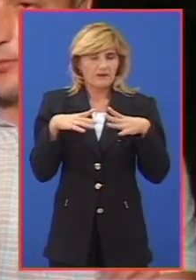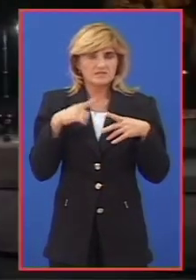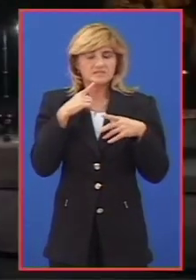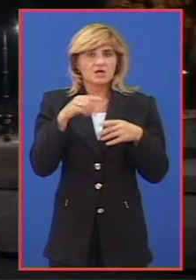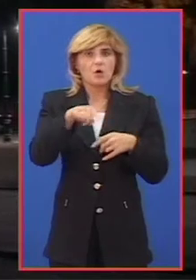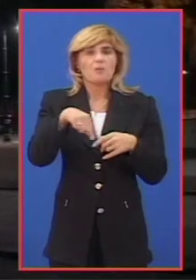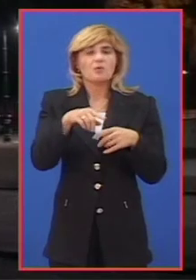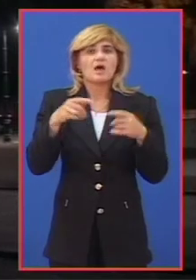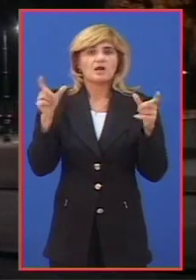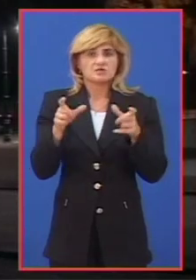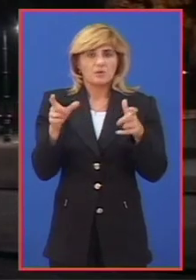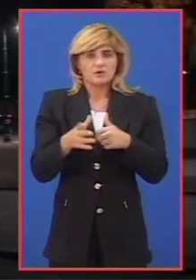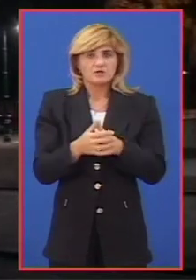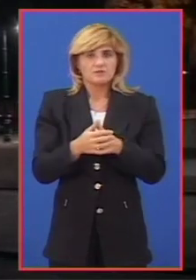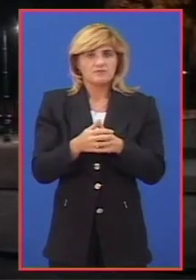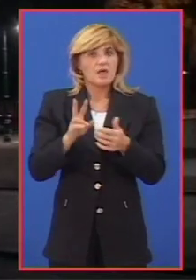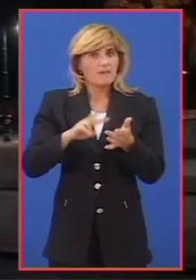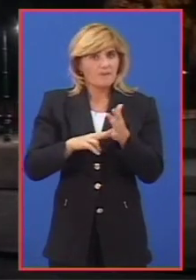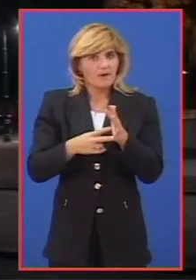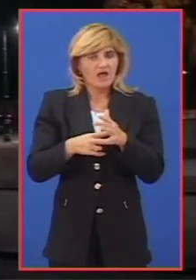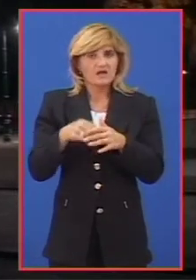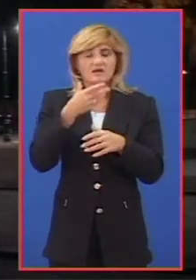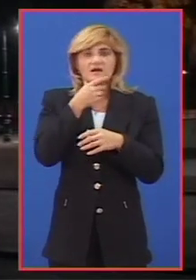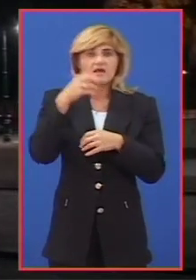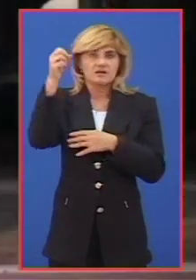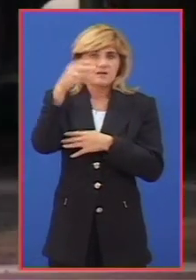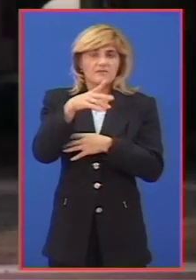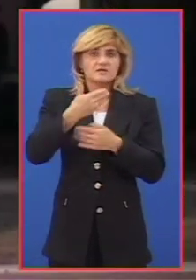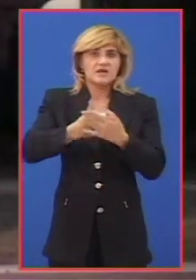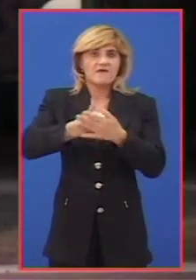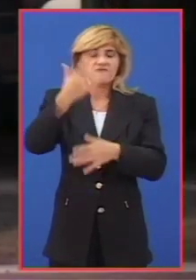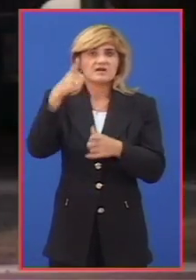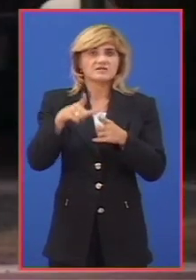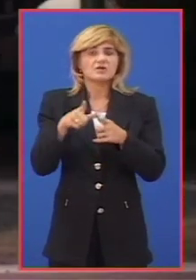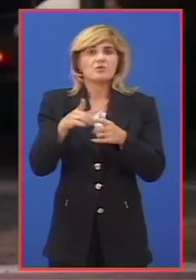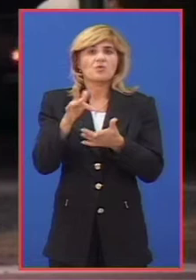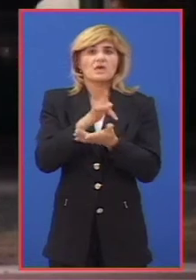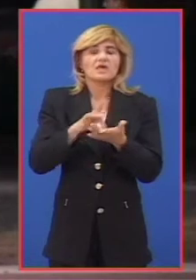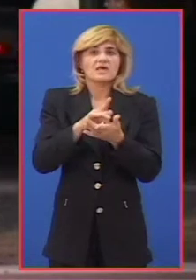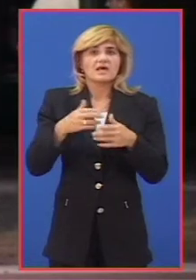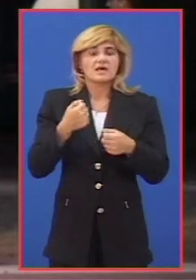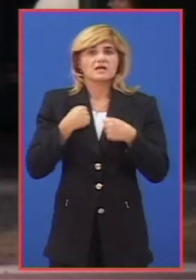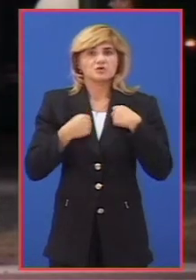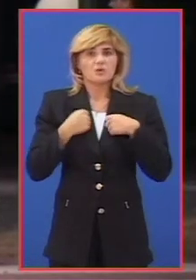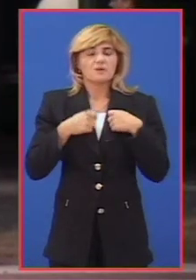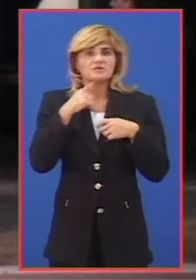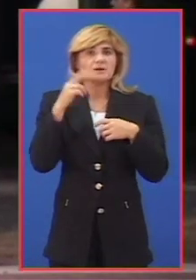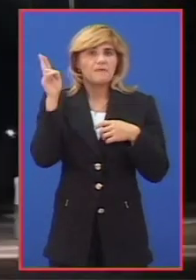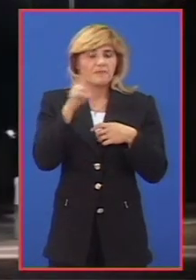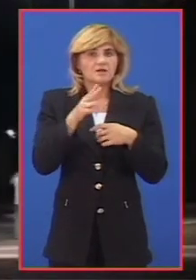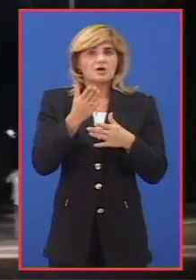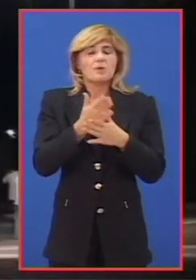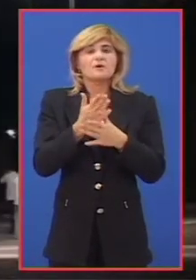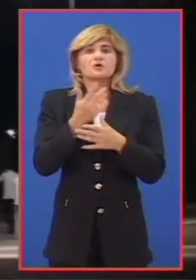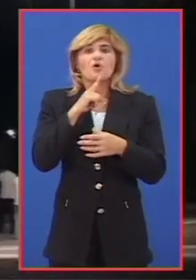proštenja. Planom je predviđeno i dekorativno osvjetljavanje fasada u zonama zaštićenog jezgra, subotice i paliča, među